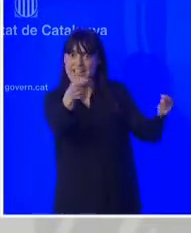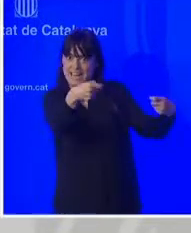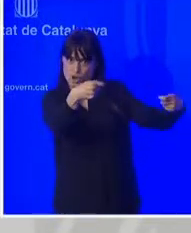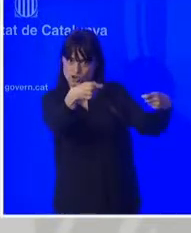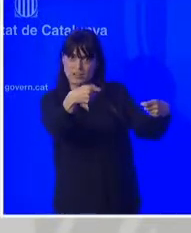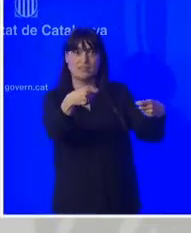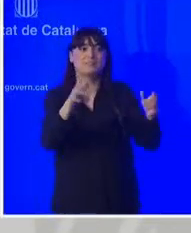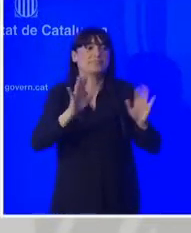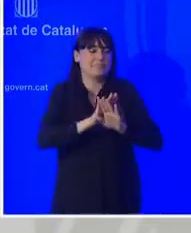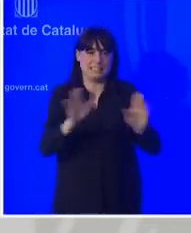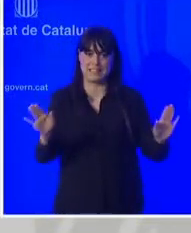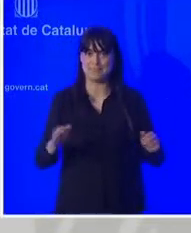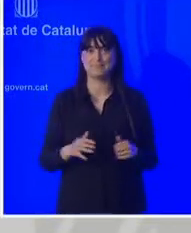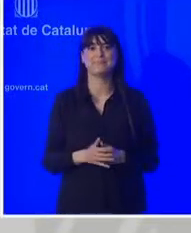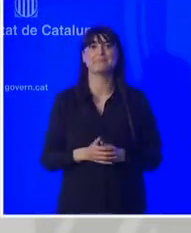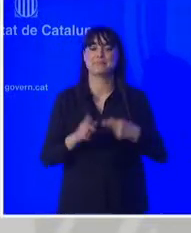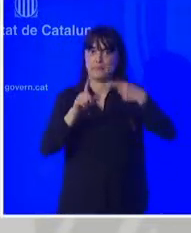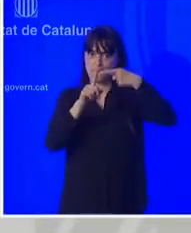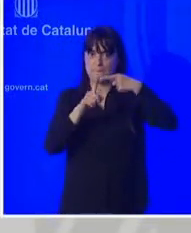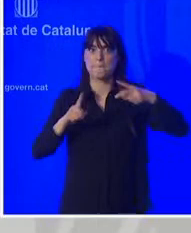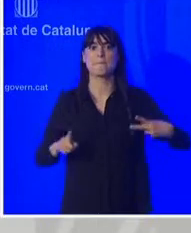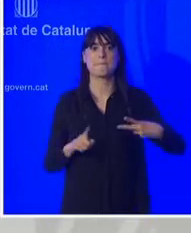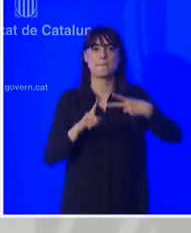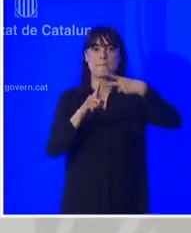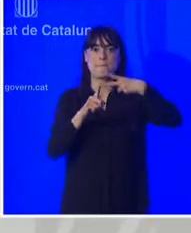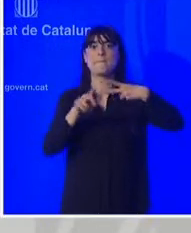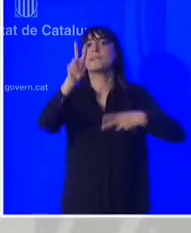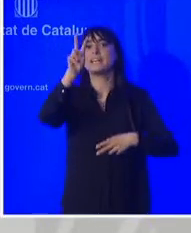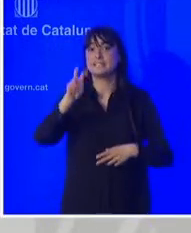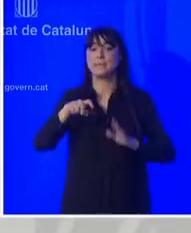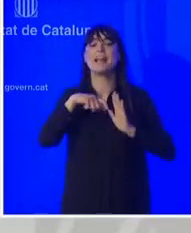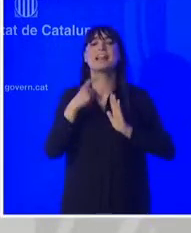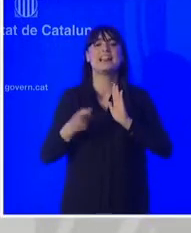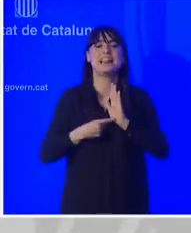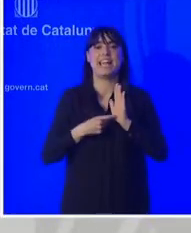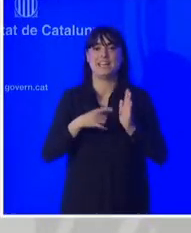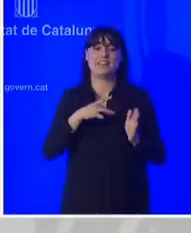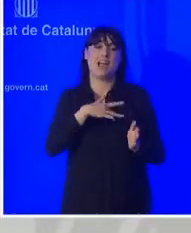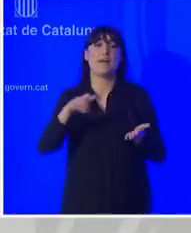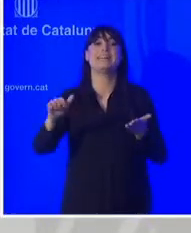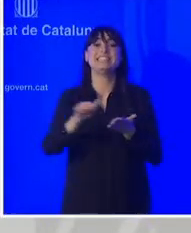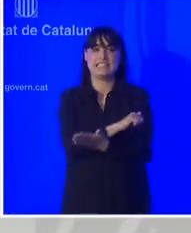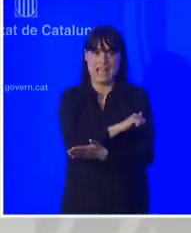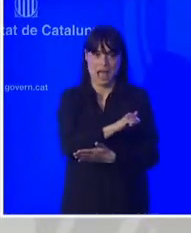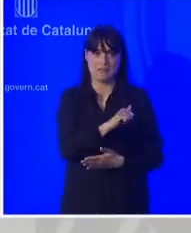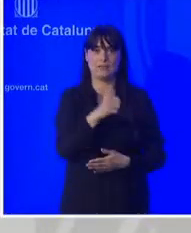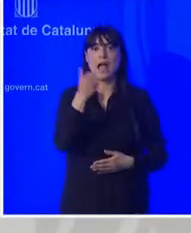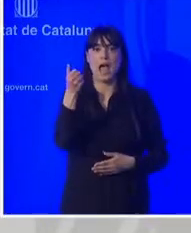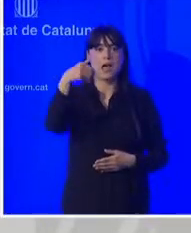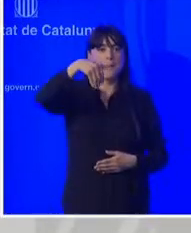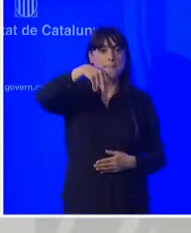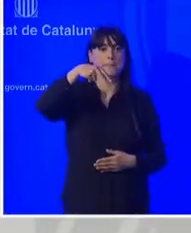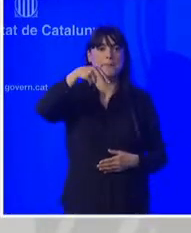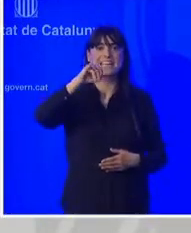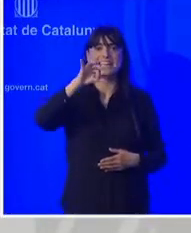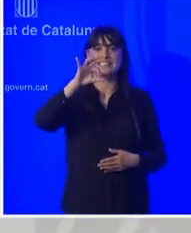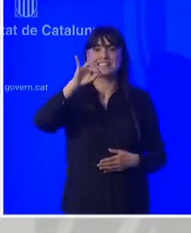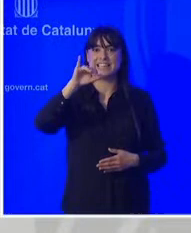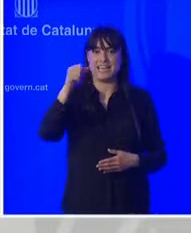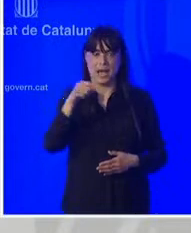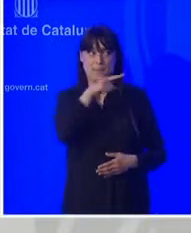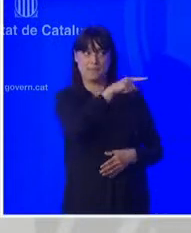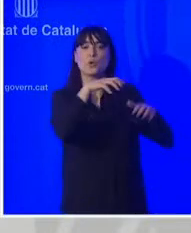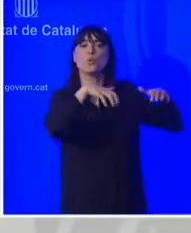duent a terme aquests dies i pel que fa a la llei d'amnistia doncs òbviament si la resolució del